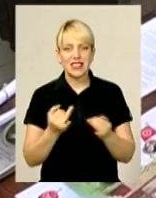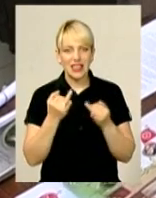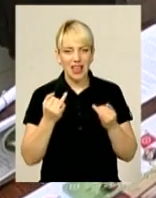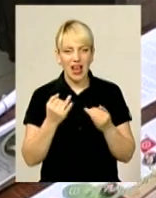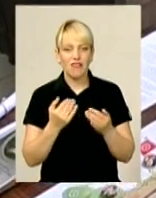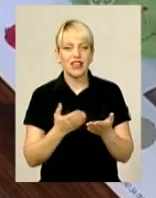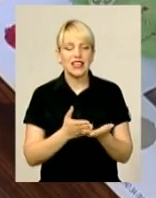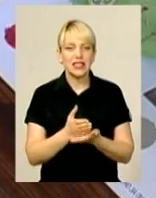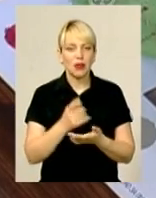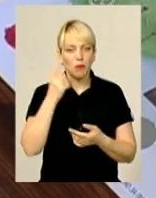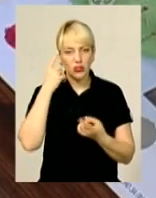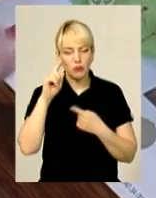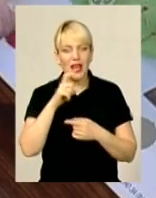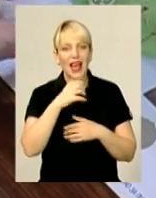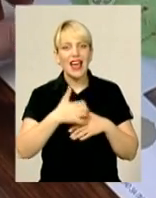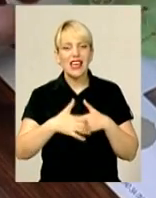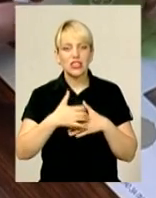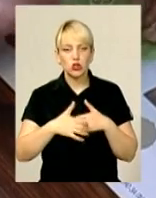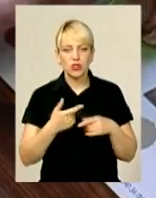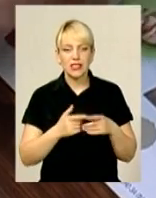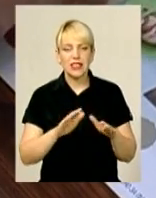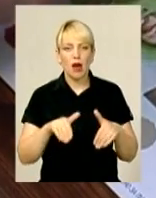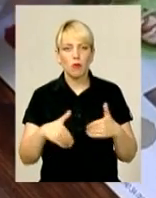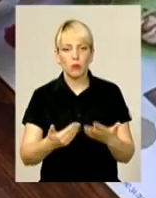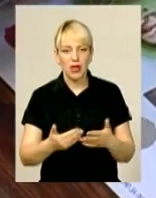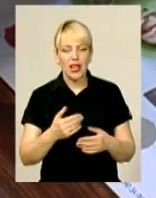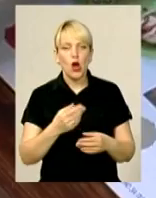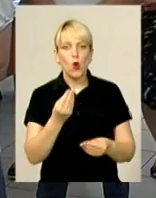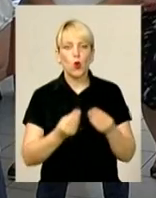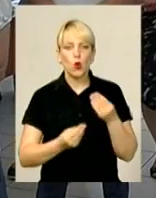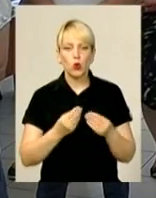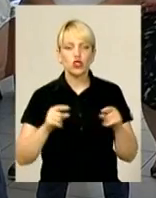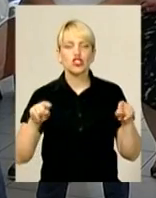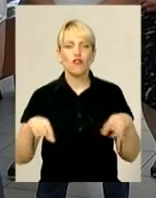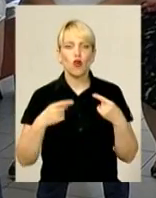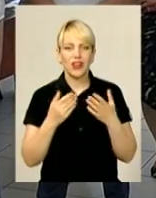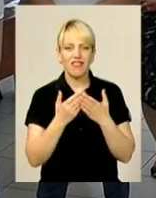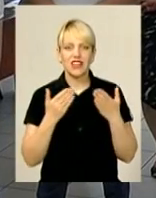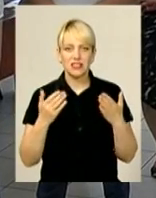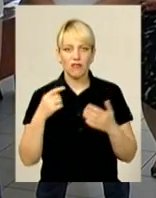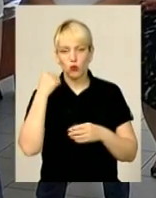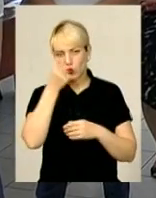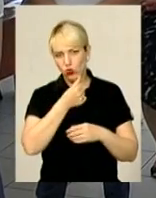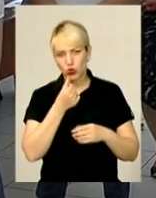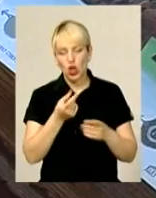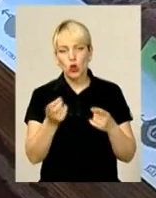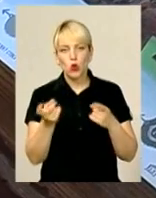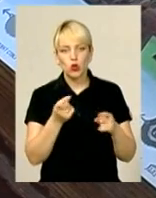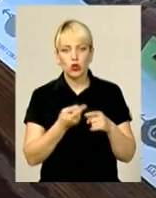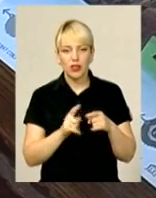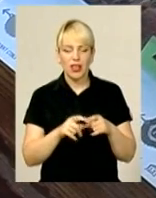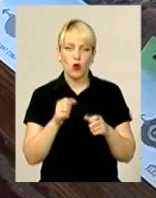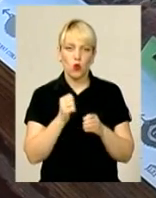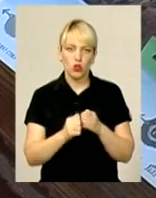Херсонський художній музей, запропонувавши відвідувачам інтерактивну гру «Створи виставку року». Долучившись до неї, кожен може